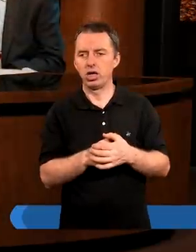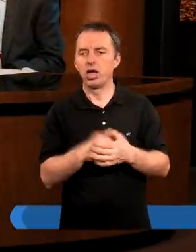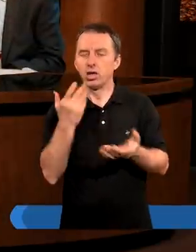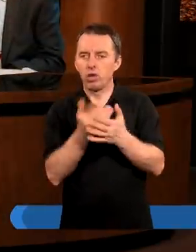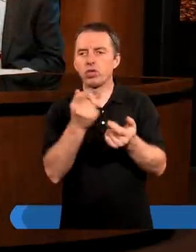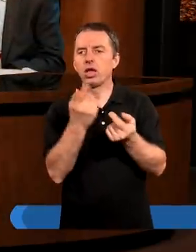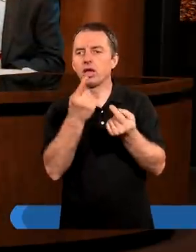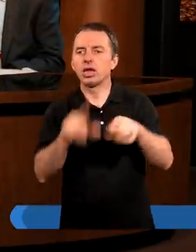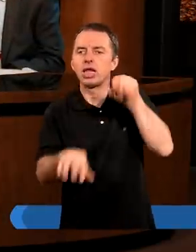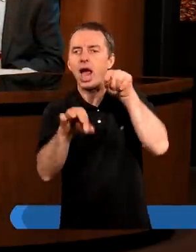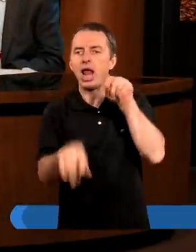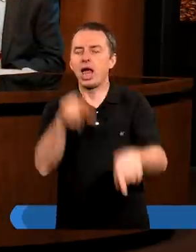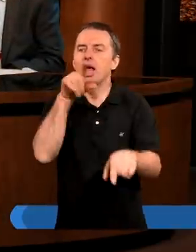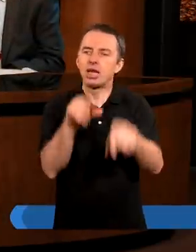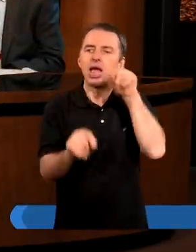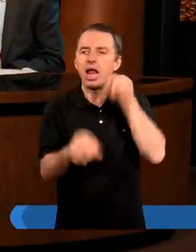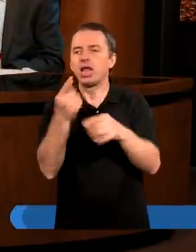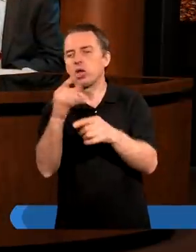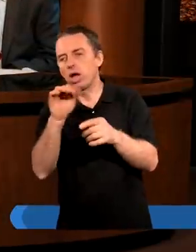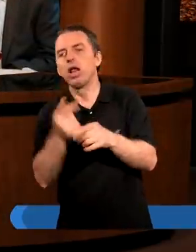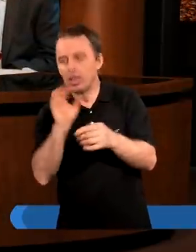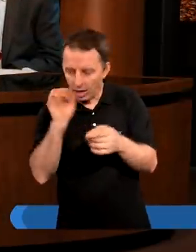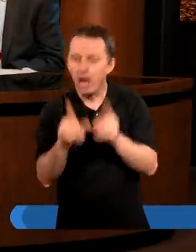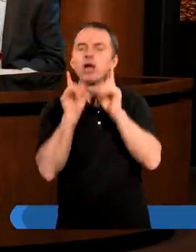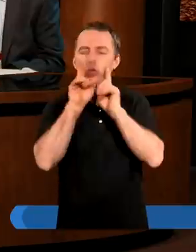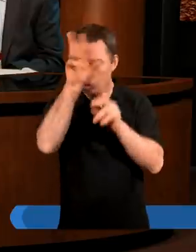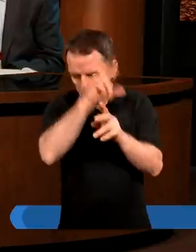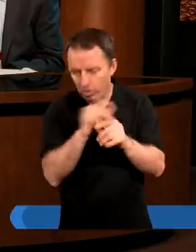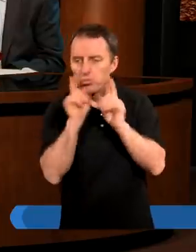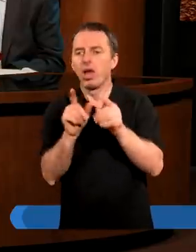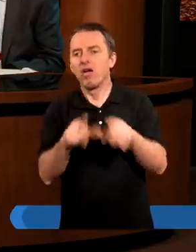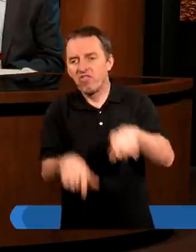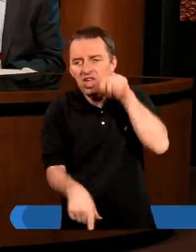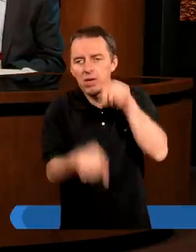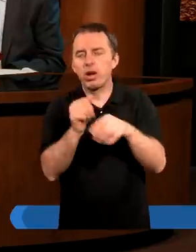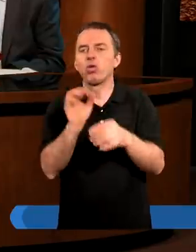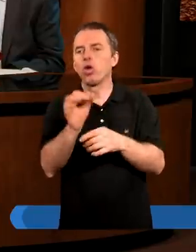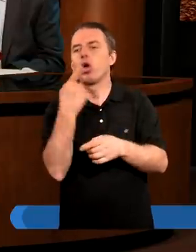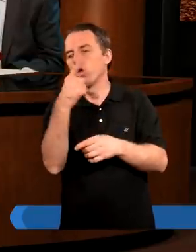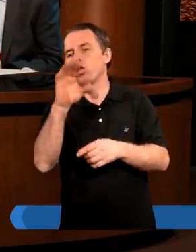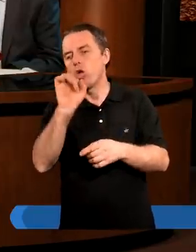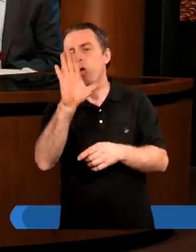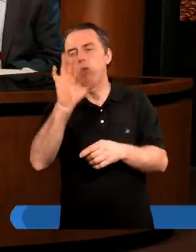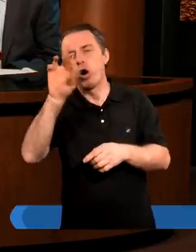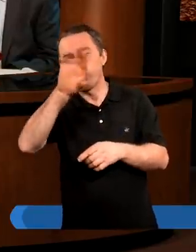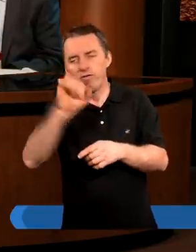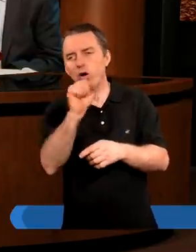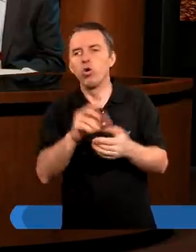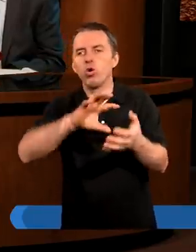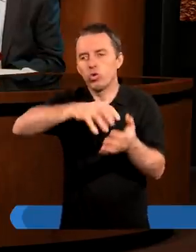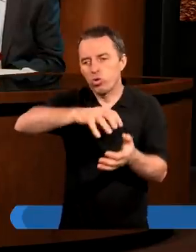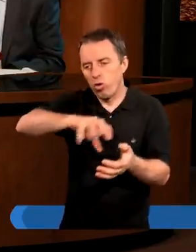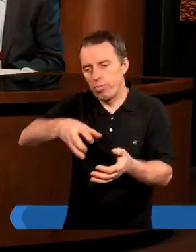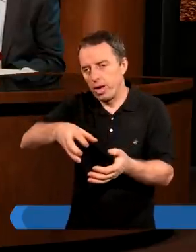dokonać selekcji. Selekcji, tak, oczywiście. wybiorę sobie taką doborową grupę